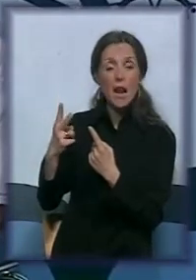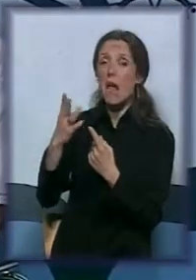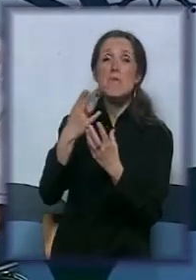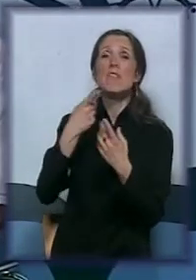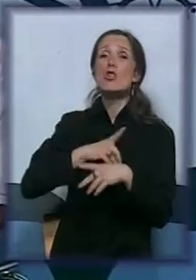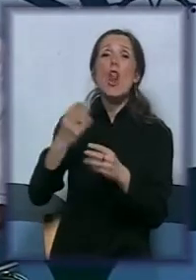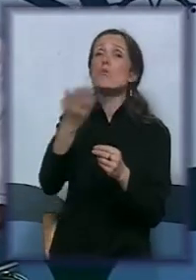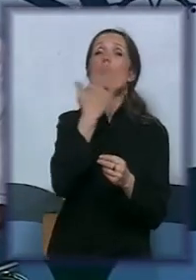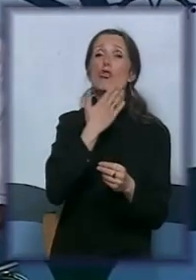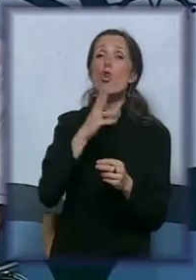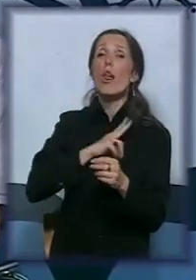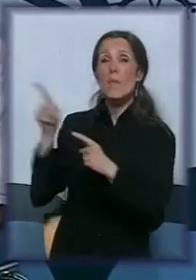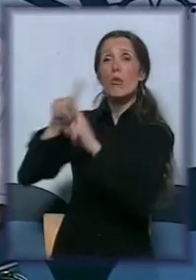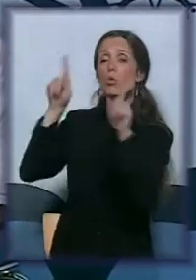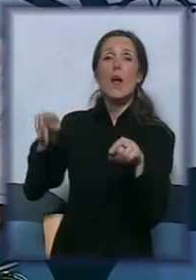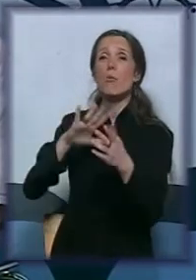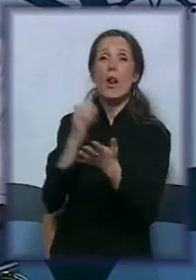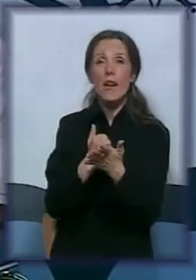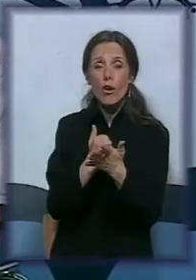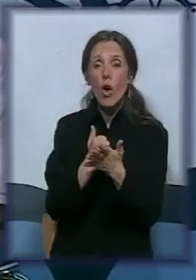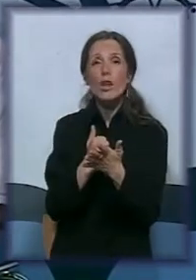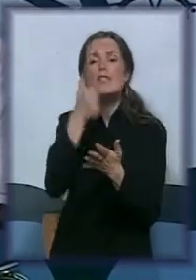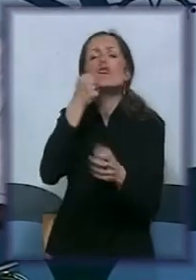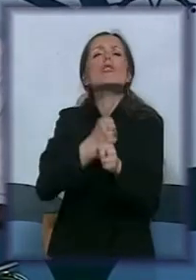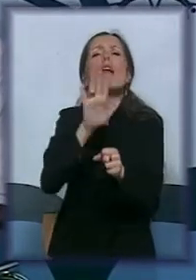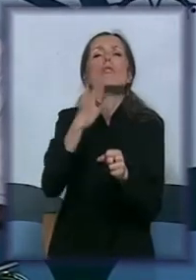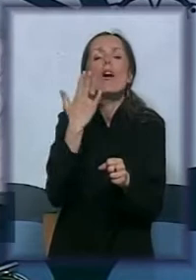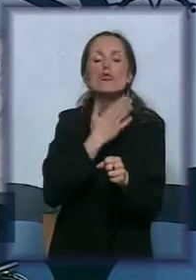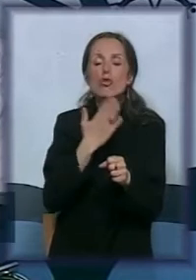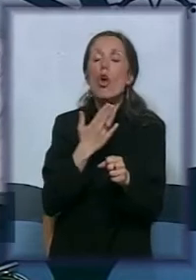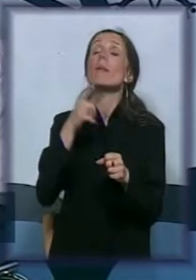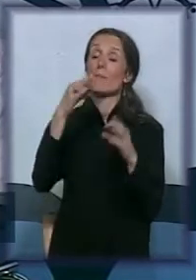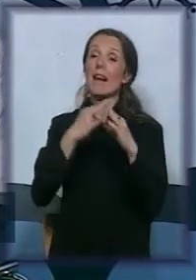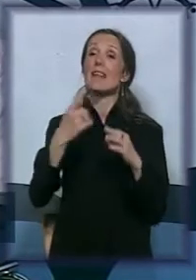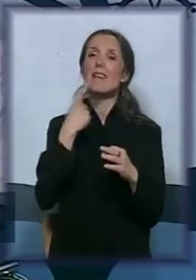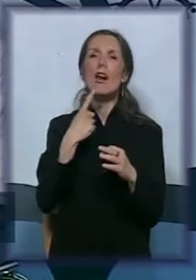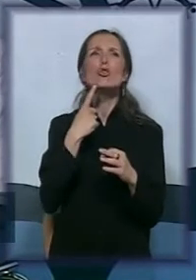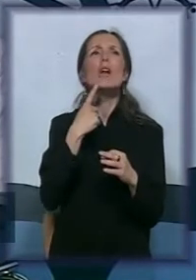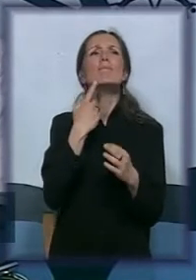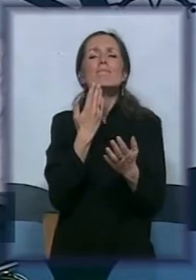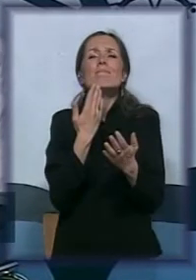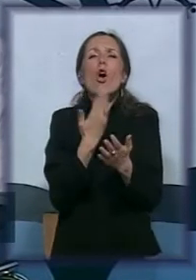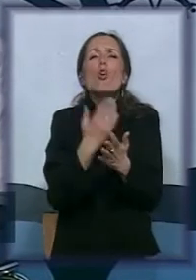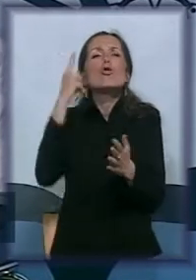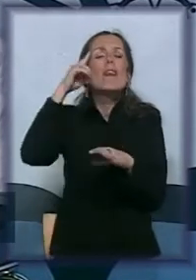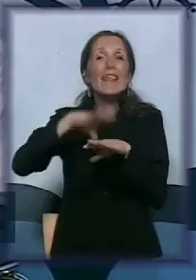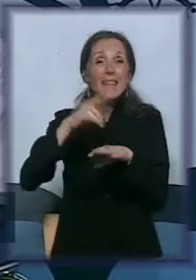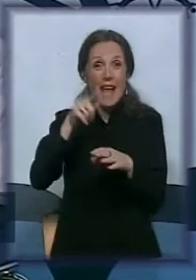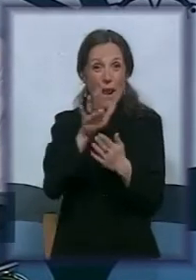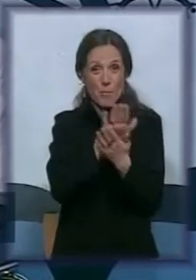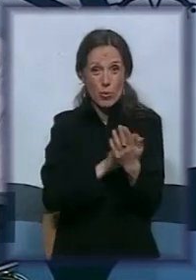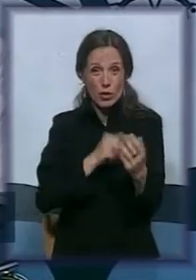su vi to radite s njima? Prosto, neka bazična ideja početka samog rade jeste bio baš to da